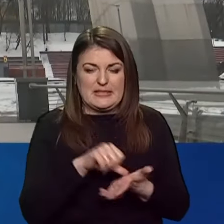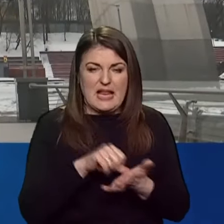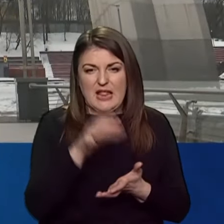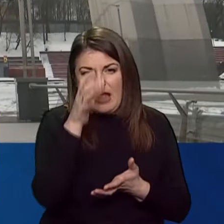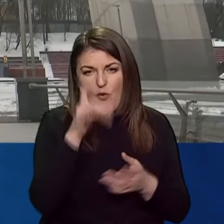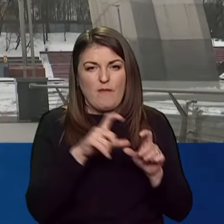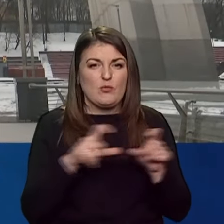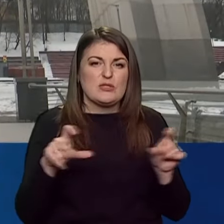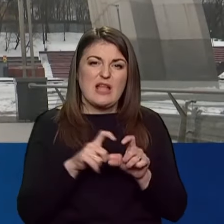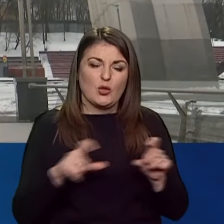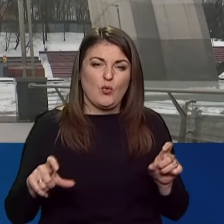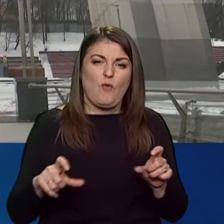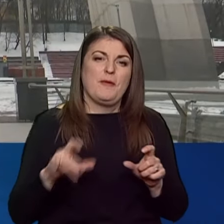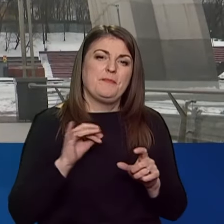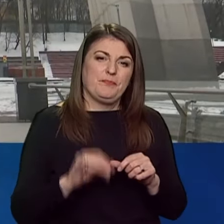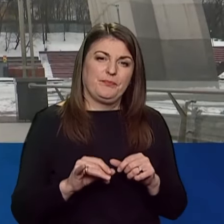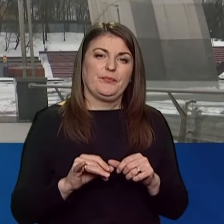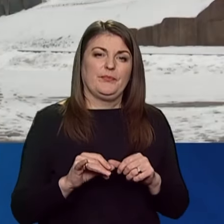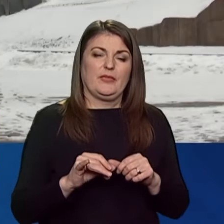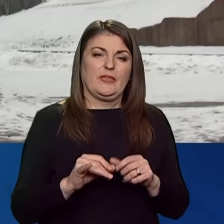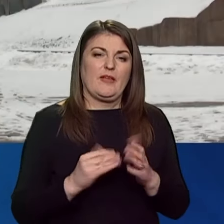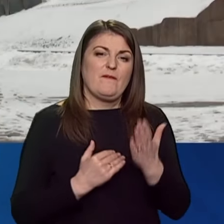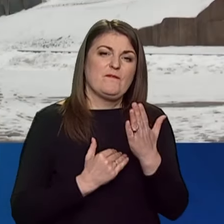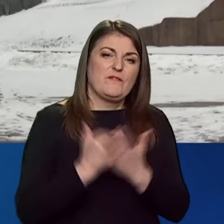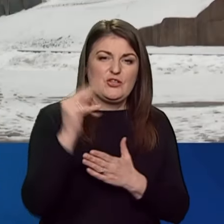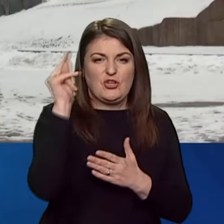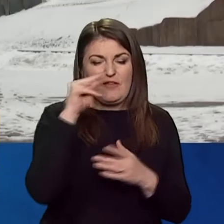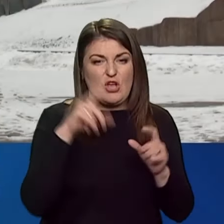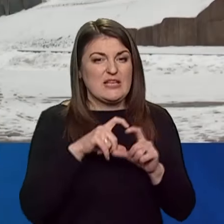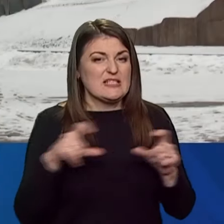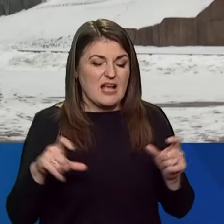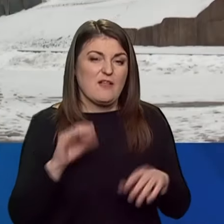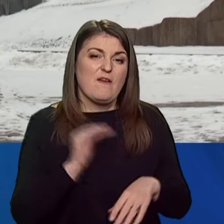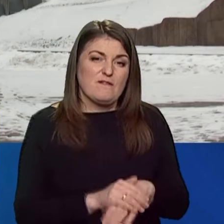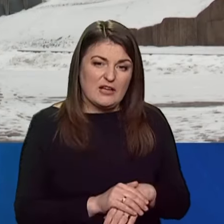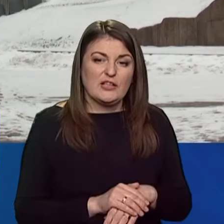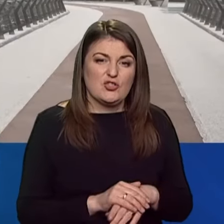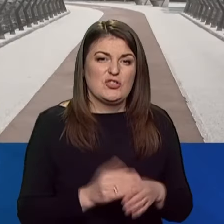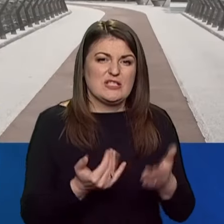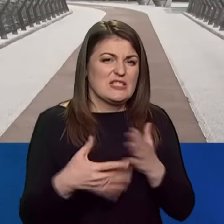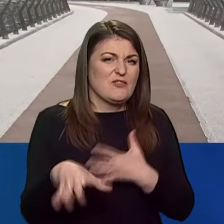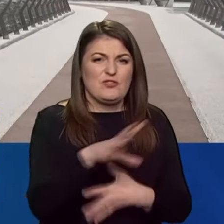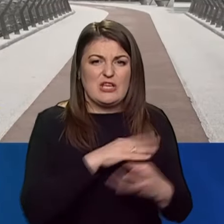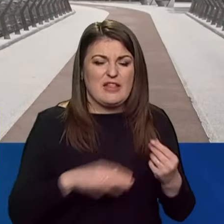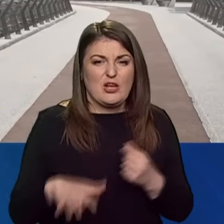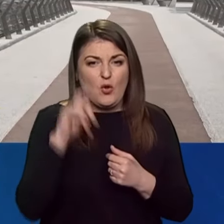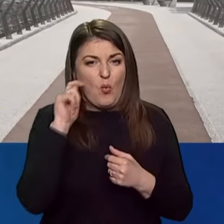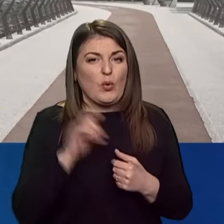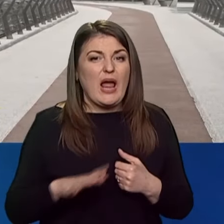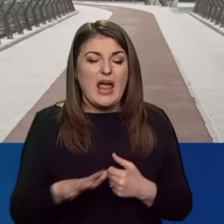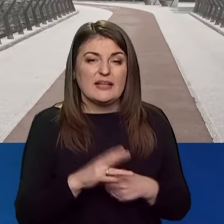наукові установи і вищі навчальні заклади фактично з цієї території України.